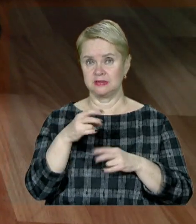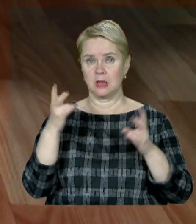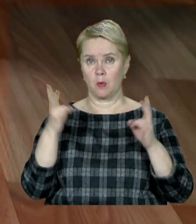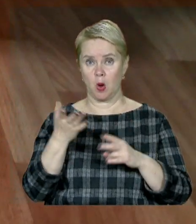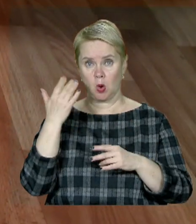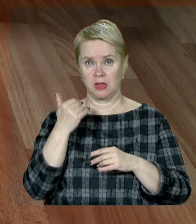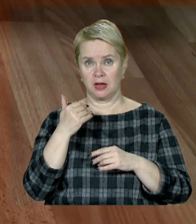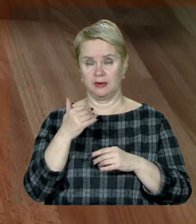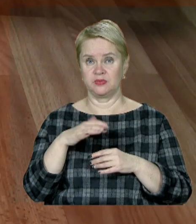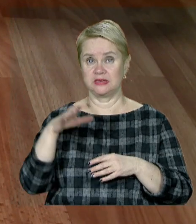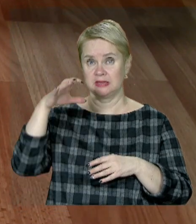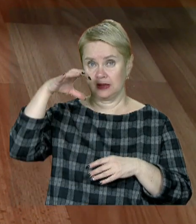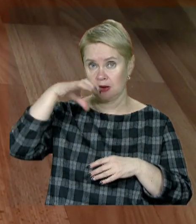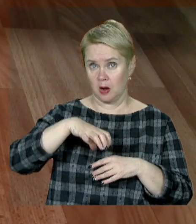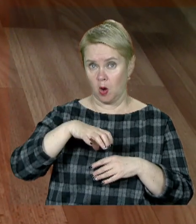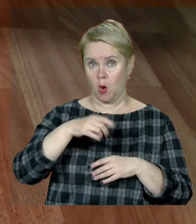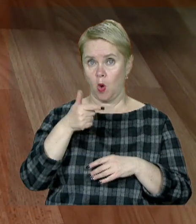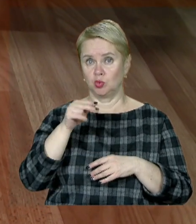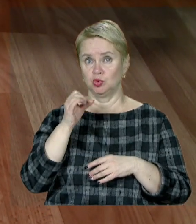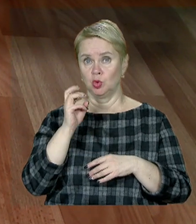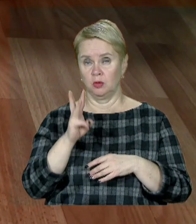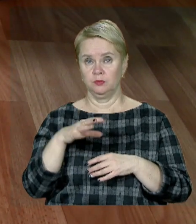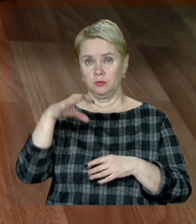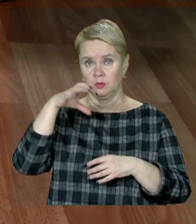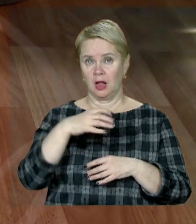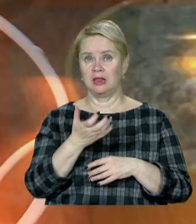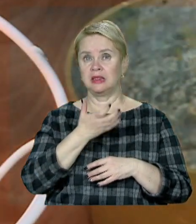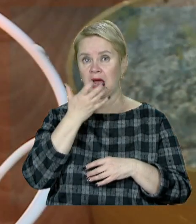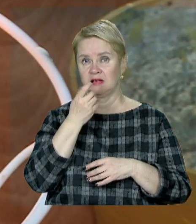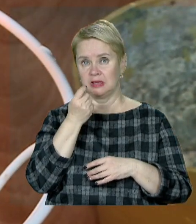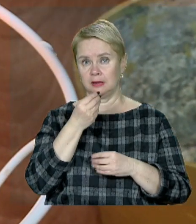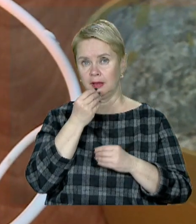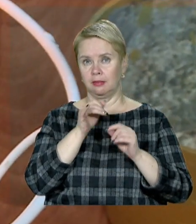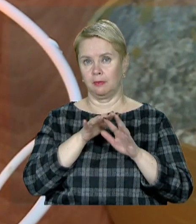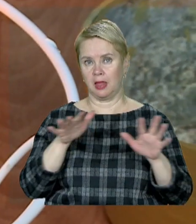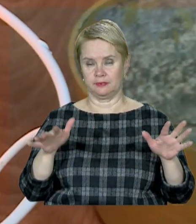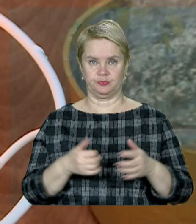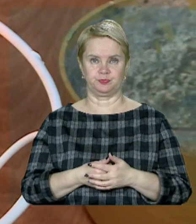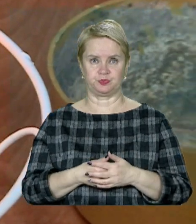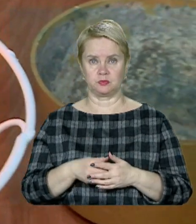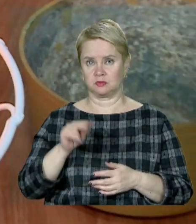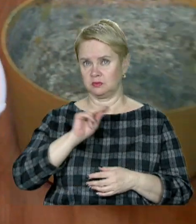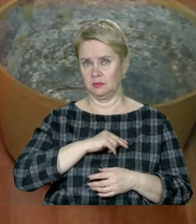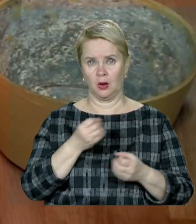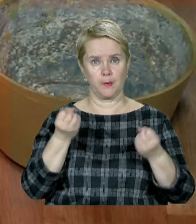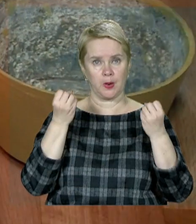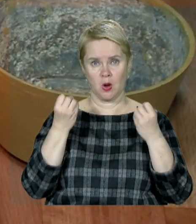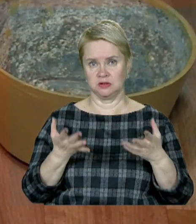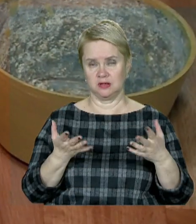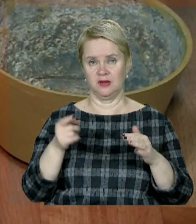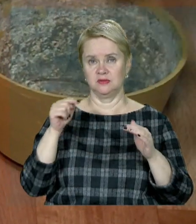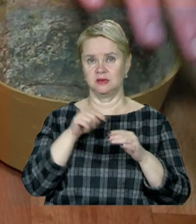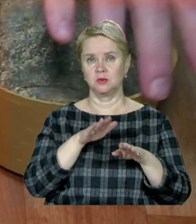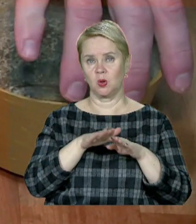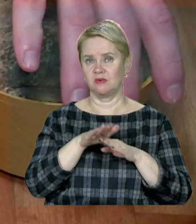потреби, коли зверху накривається трохи горшиком, горшик нагрівається, він трохи дає тепла. Принцип роботи дуже простий, з